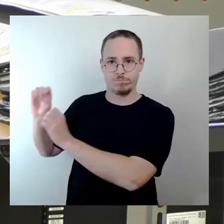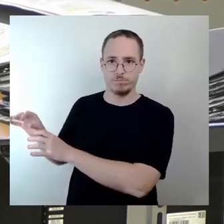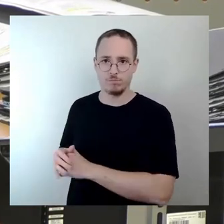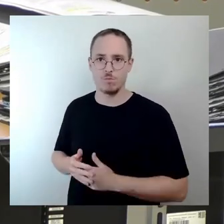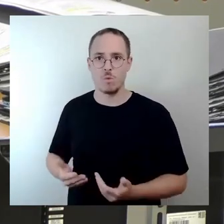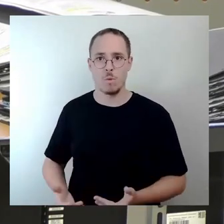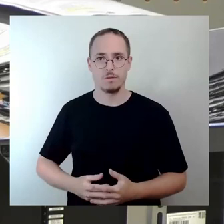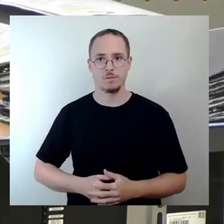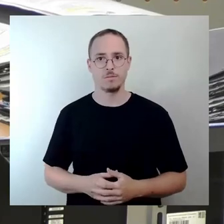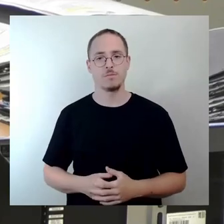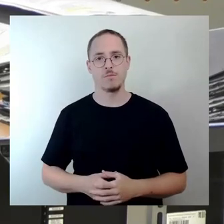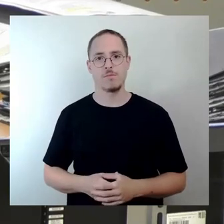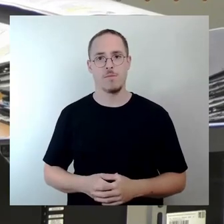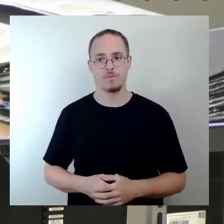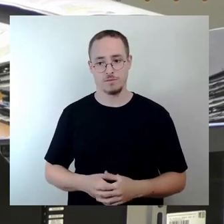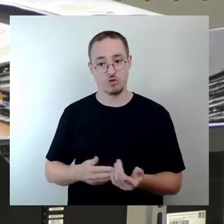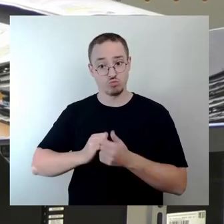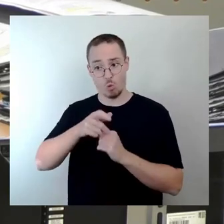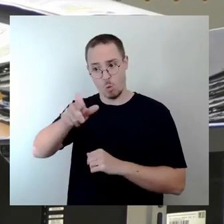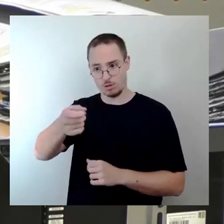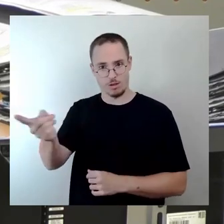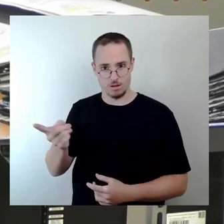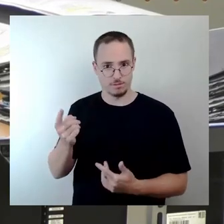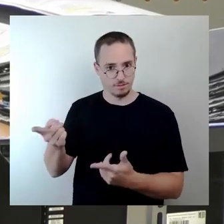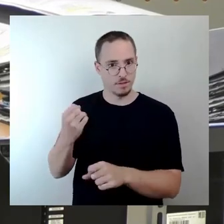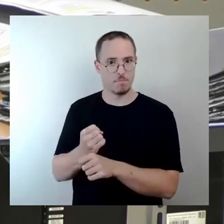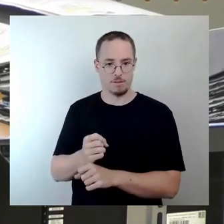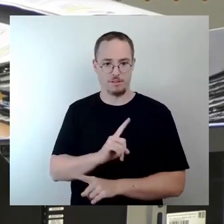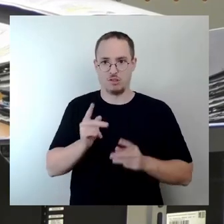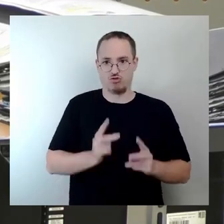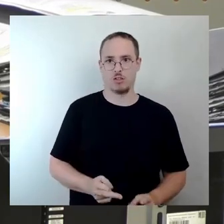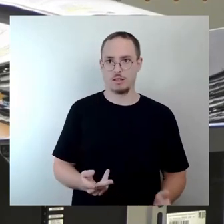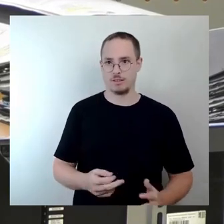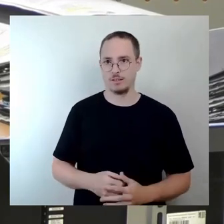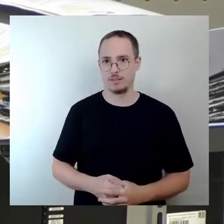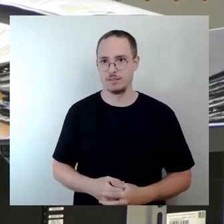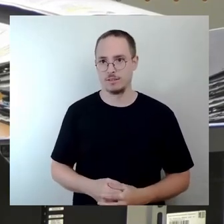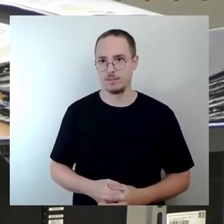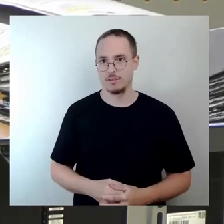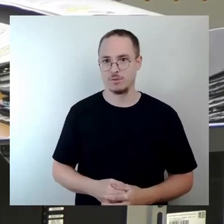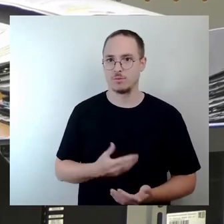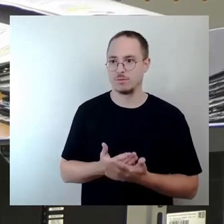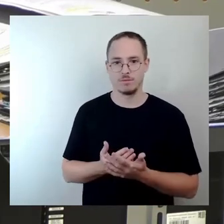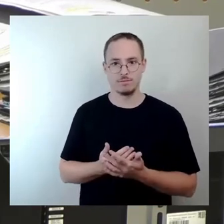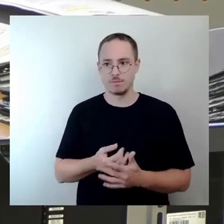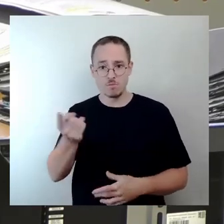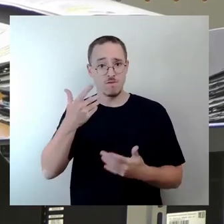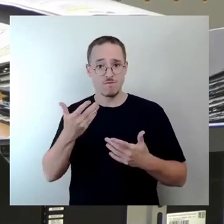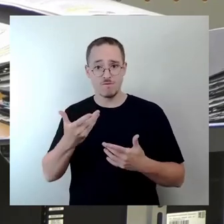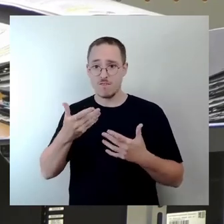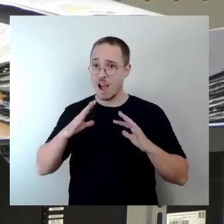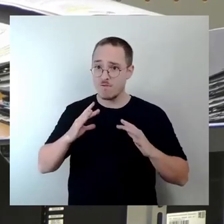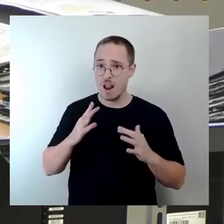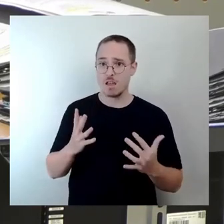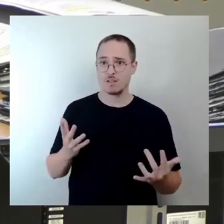getan. Das haben alles die Sportler gemacht. Und da muss man einfach mal den Leuten, die dort vor Ort von sich aus freiwillig Verantwortung übernommen haben. Dem